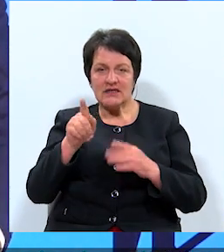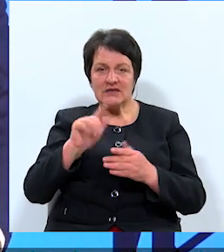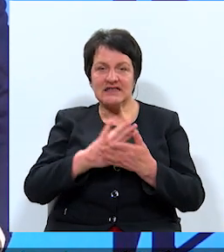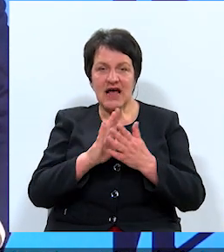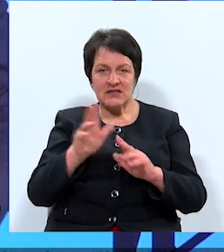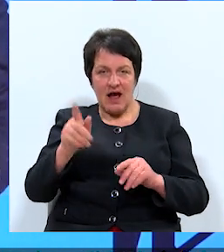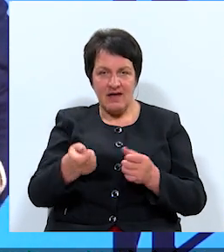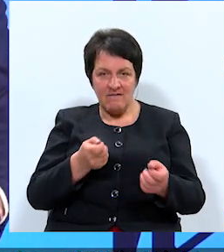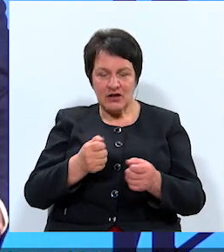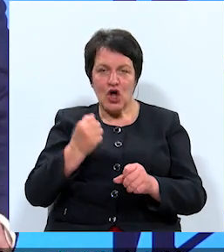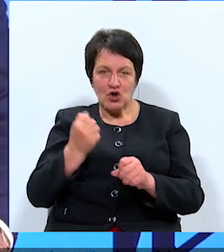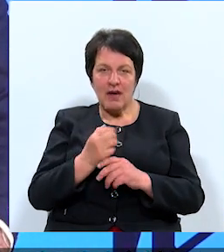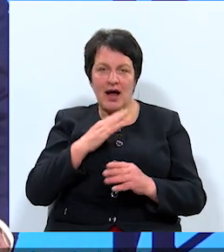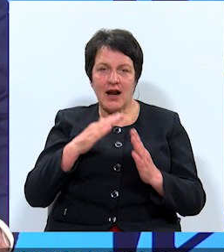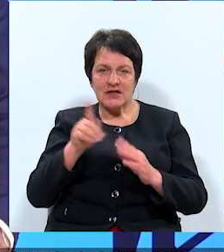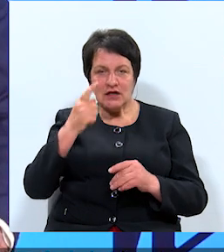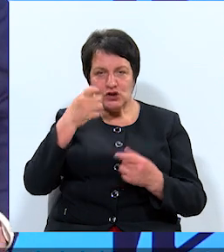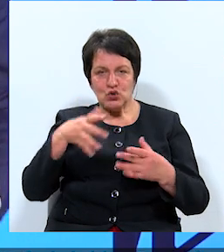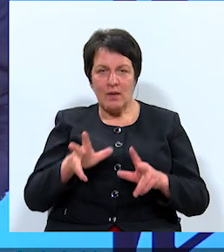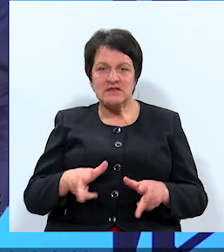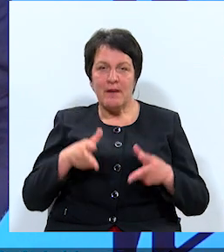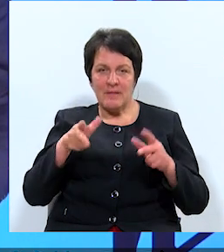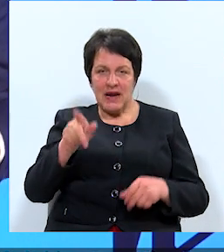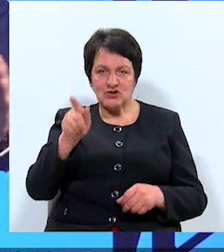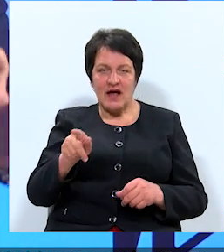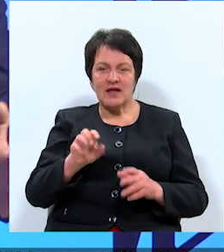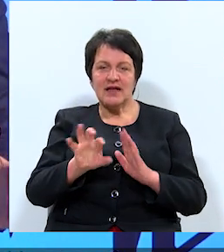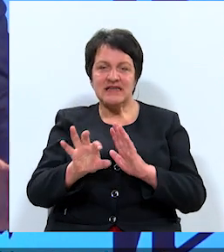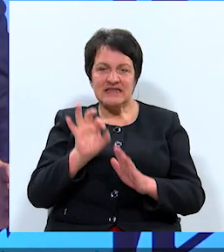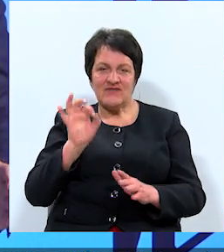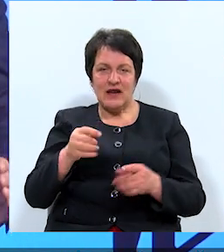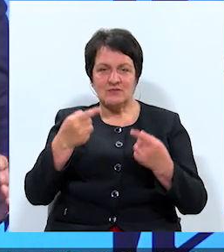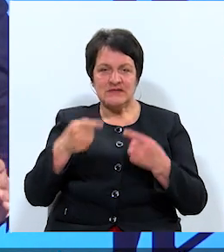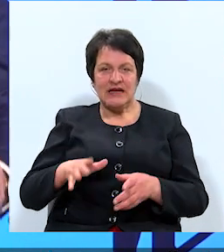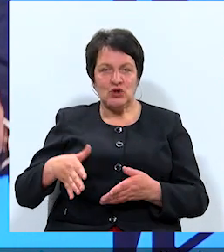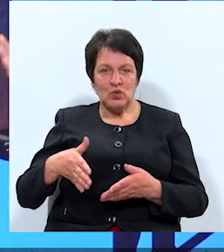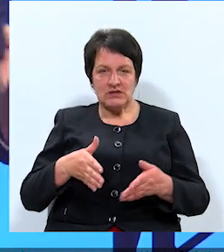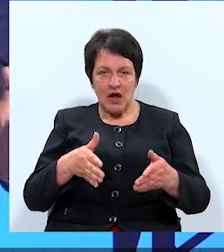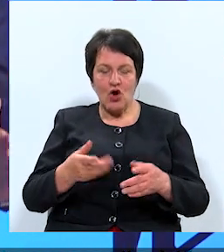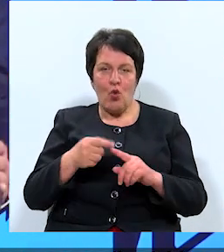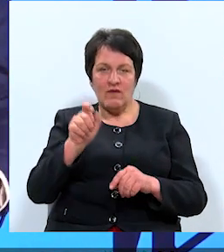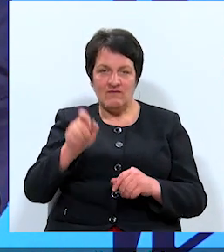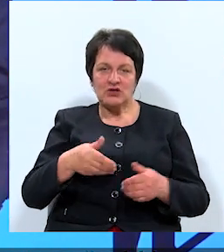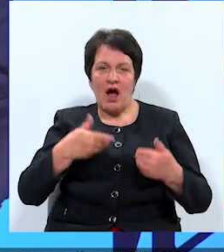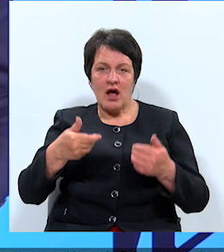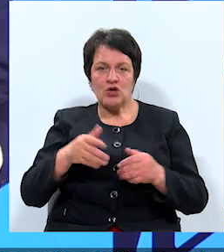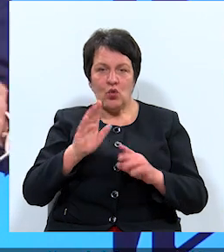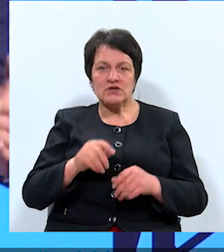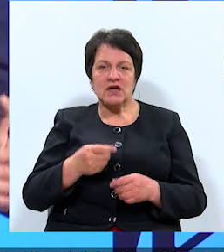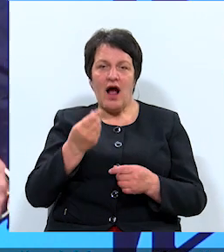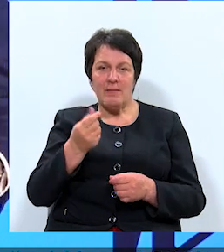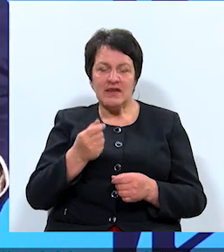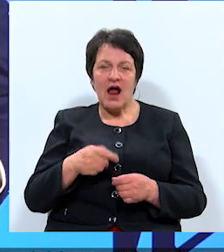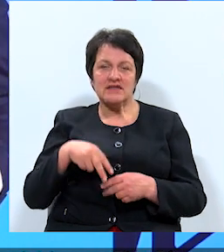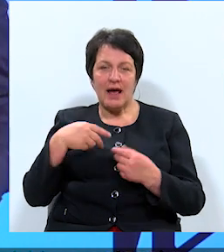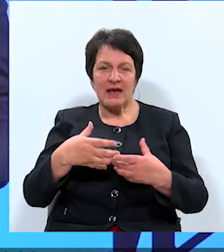vada, bet tomēr Rēzeknes domes priekšsēdētājs izvēlējās citu ceļu, un viņš aicinos kapitāla sabiedrībām